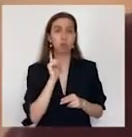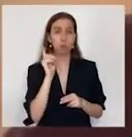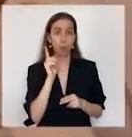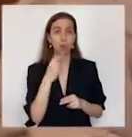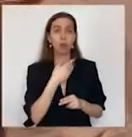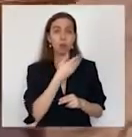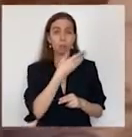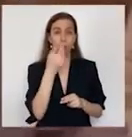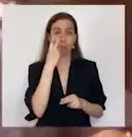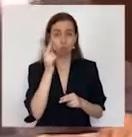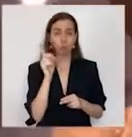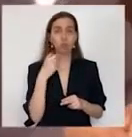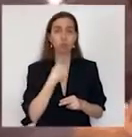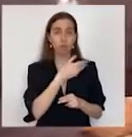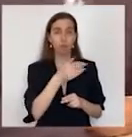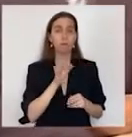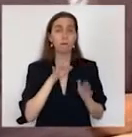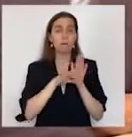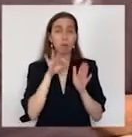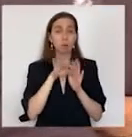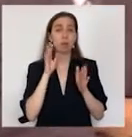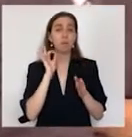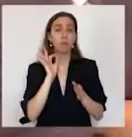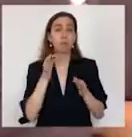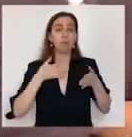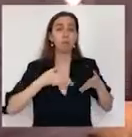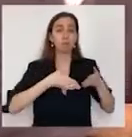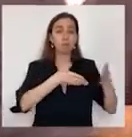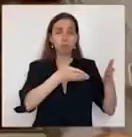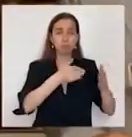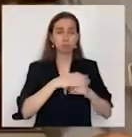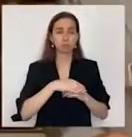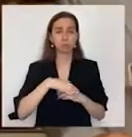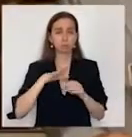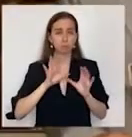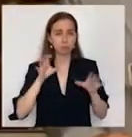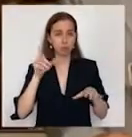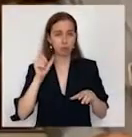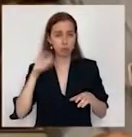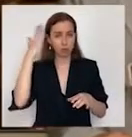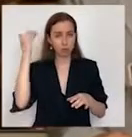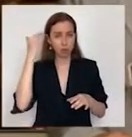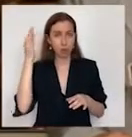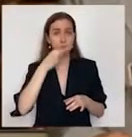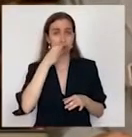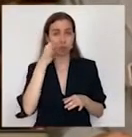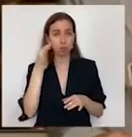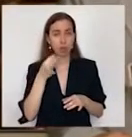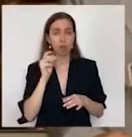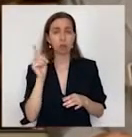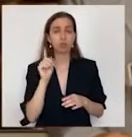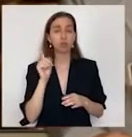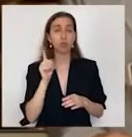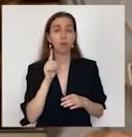правильном пути». Нгуэн Ван Линь отметил, что 19-я Всесоюзная конференция КПСС вызвала во Вьетнаме, как и